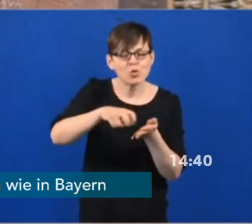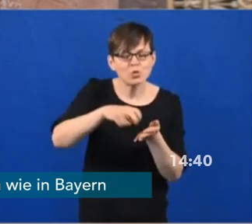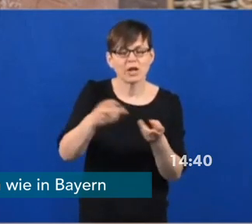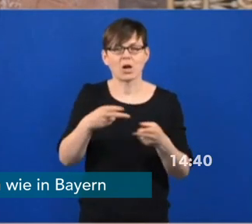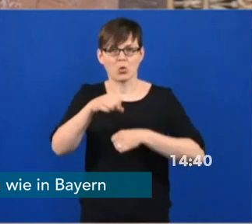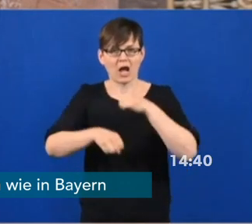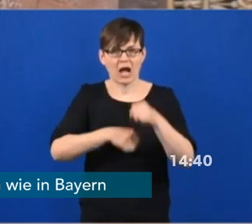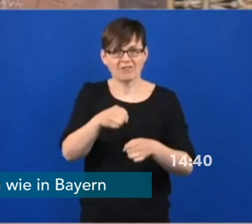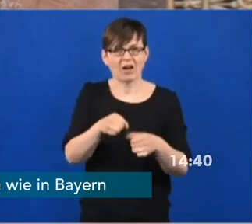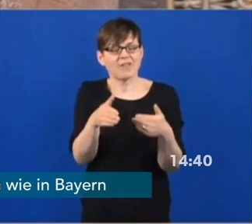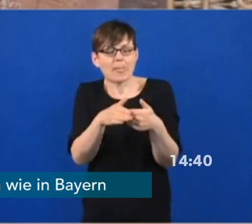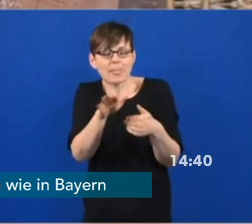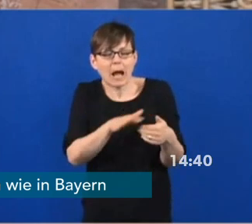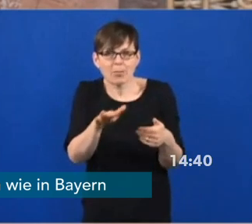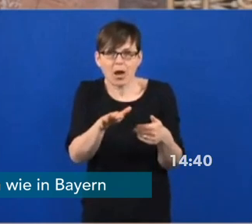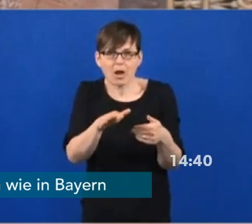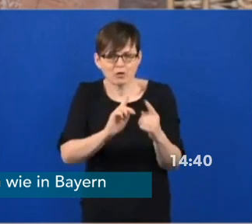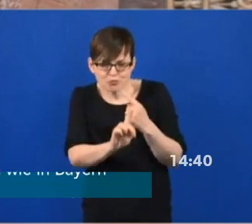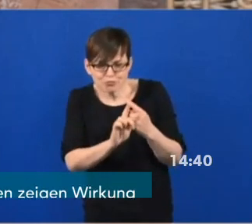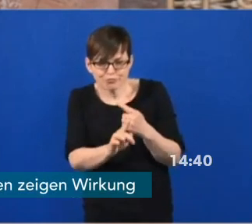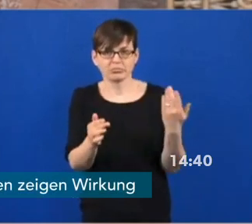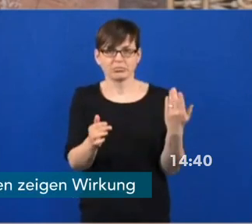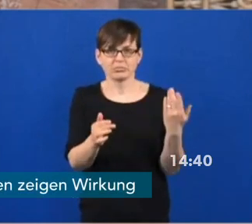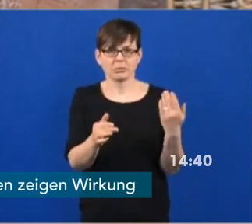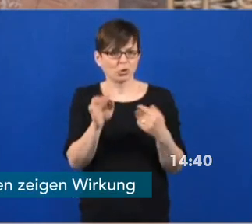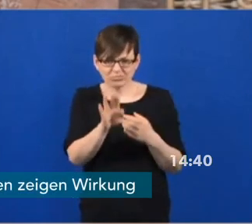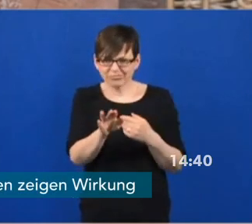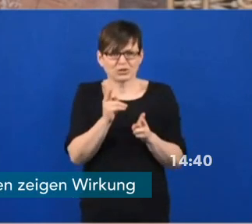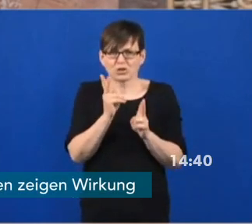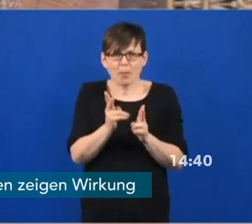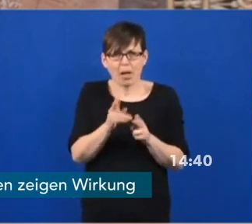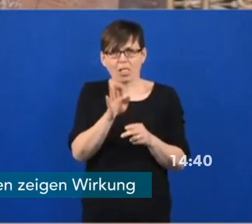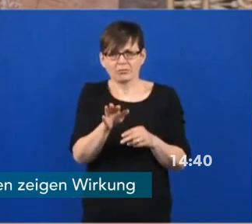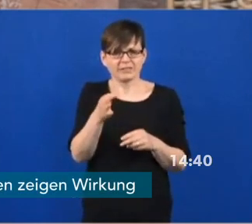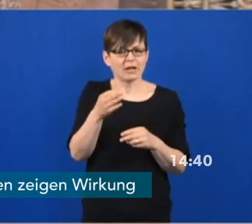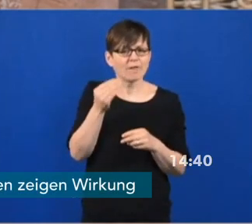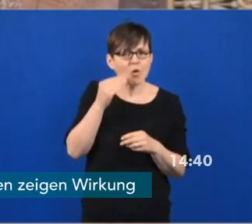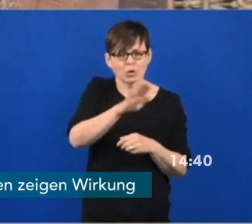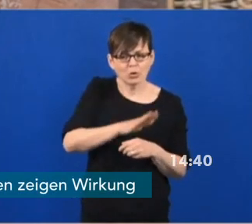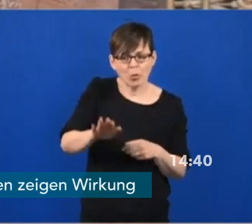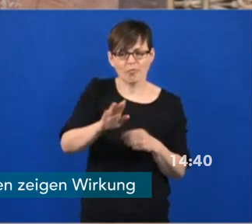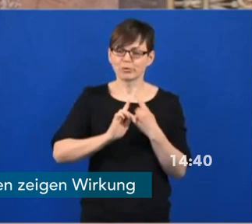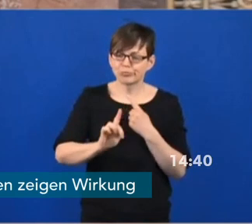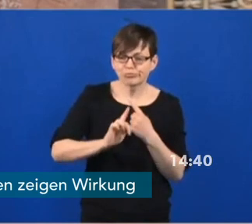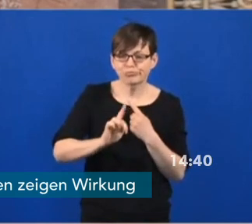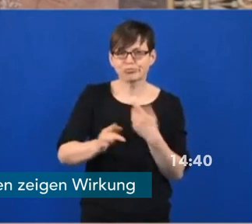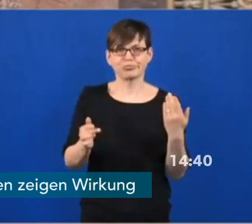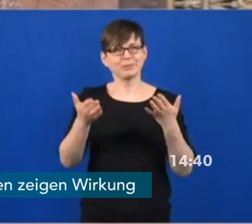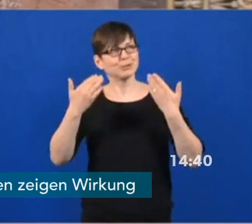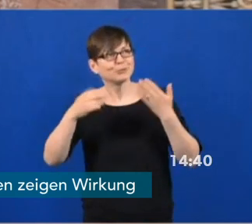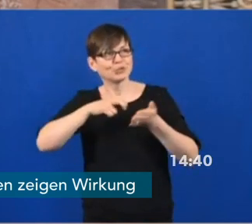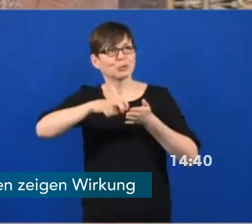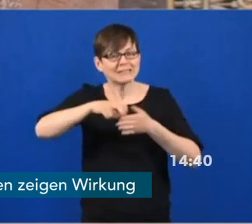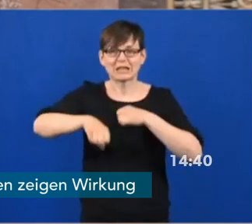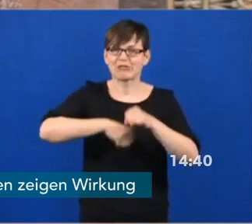ganz normal wie sonst gewohnt in ihrem Wohnumfeld an der frischen Luft bewegen, dass die eben